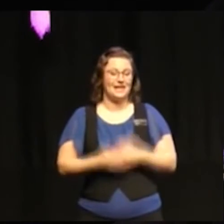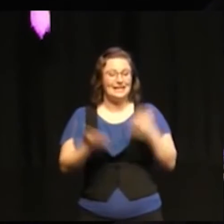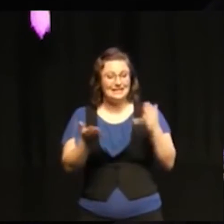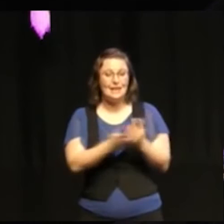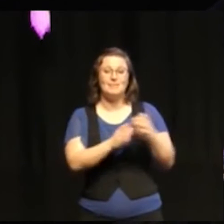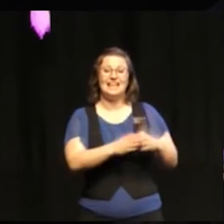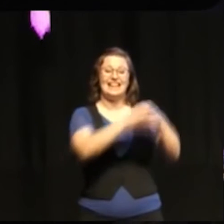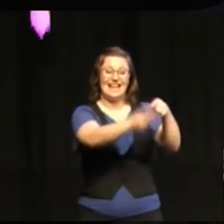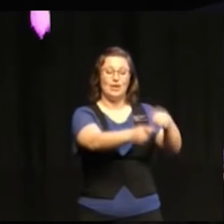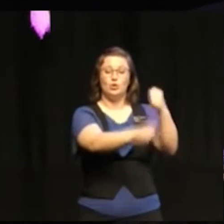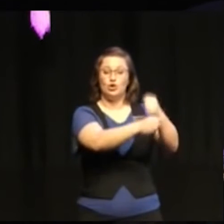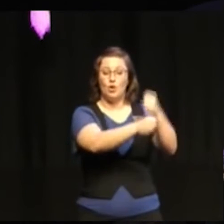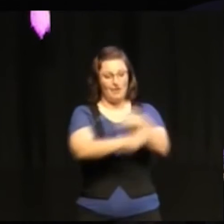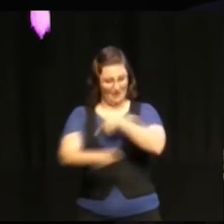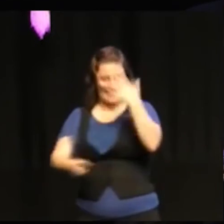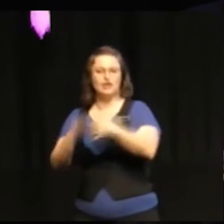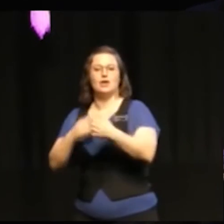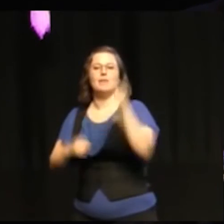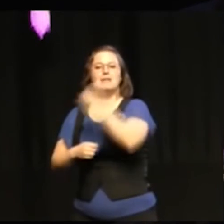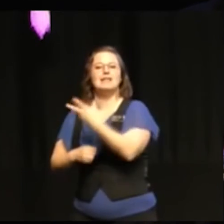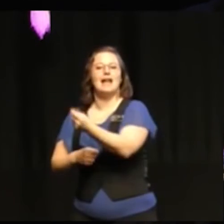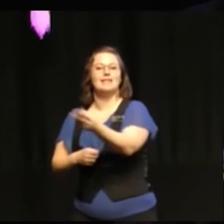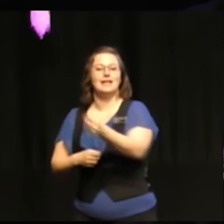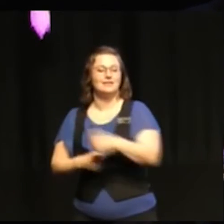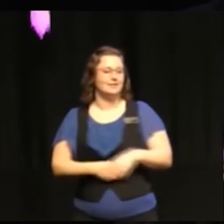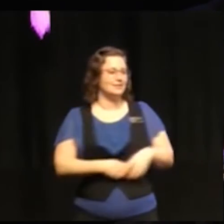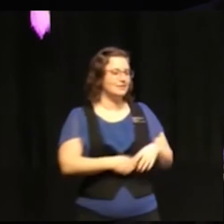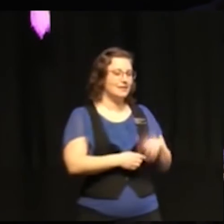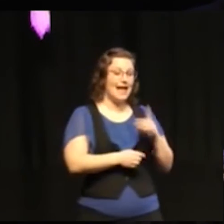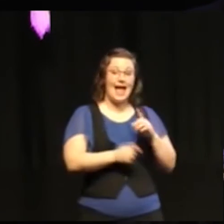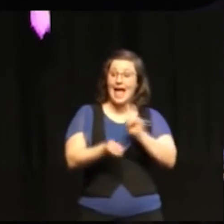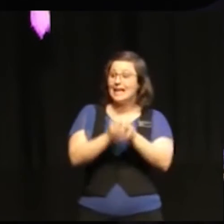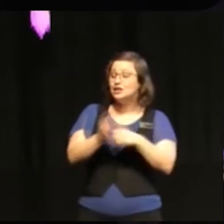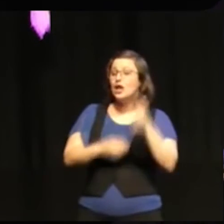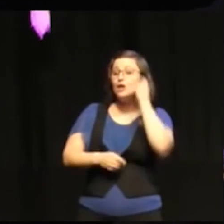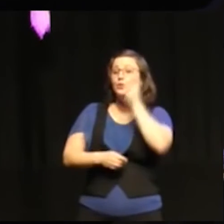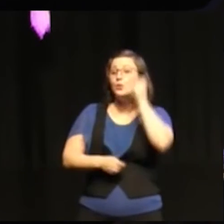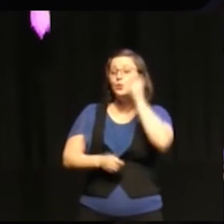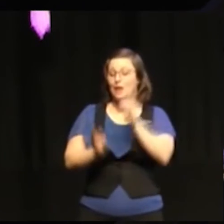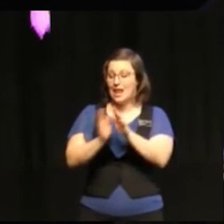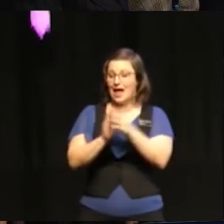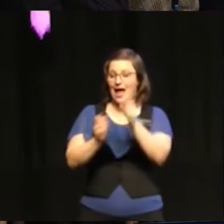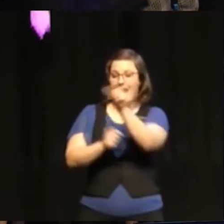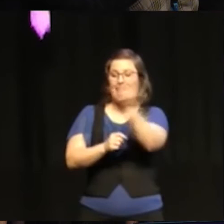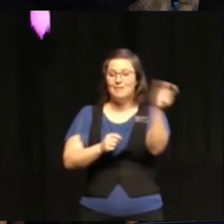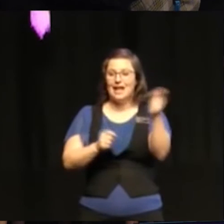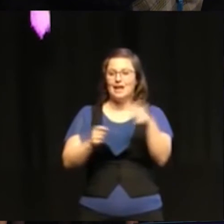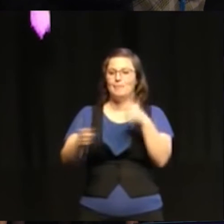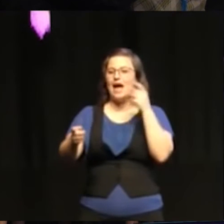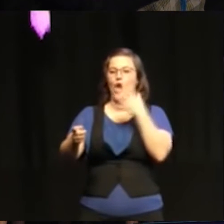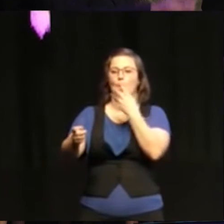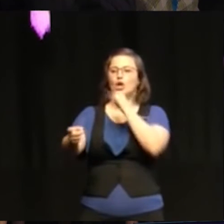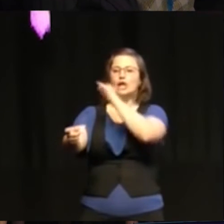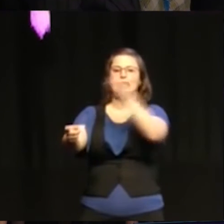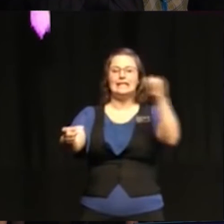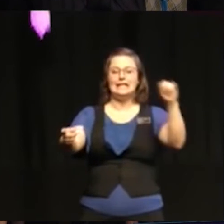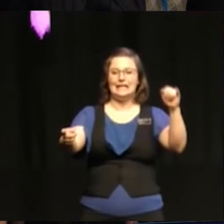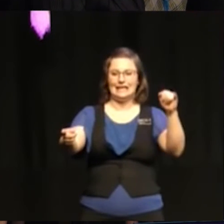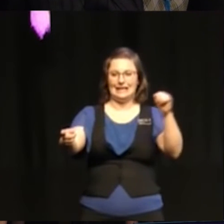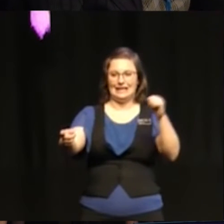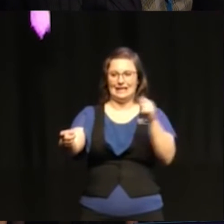delegationen arbetar eller göra en julalmanacka med choklad i varje där där där